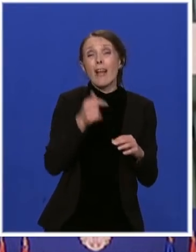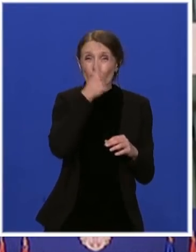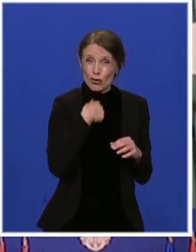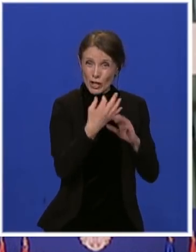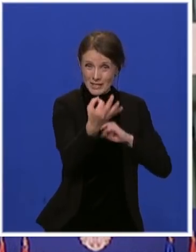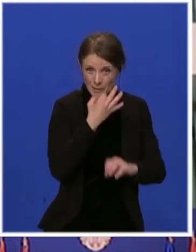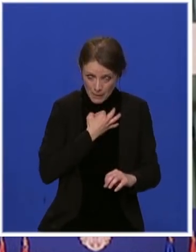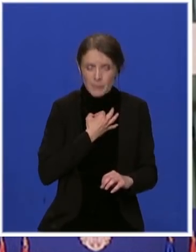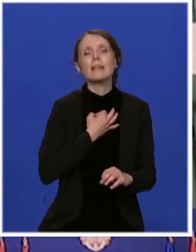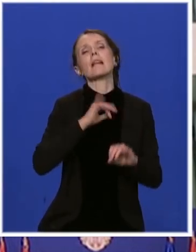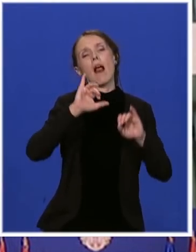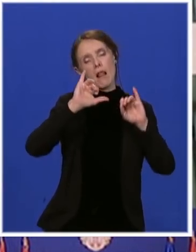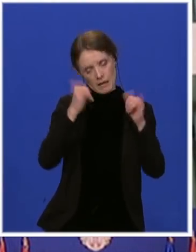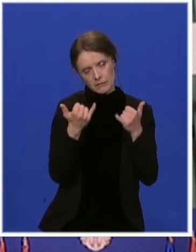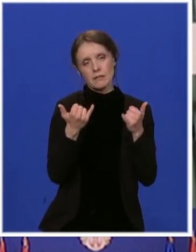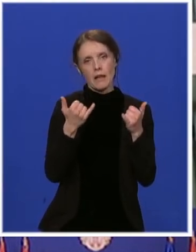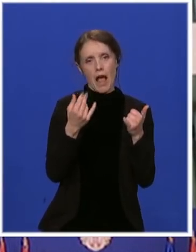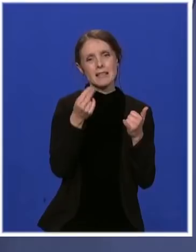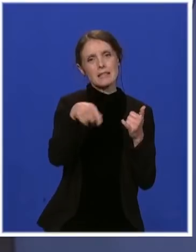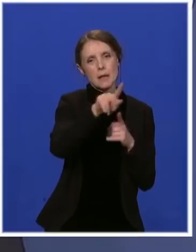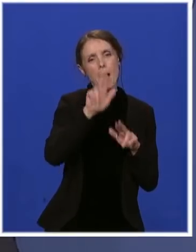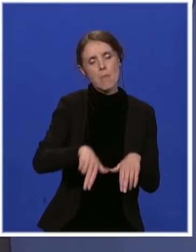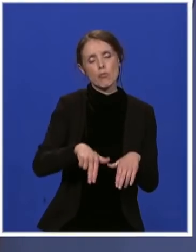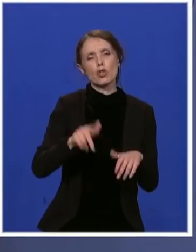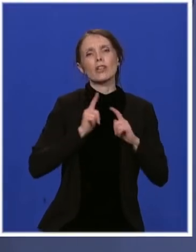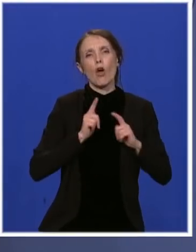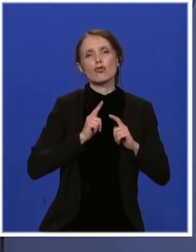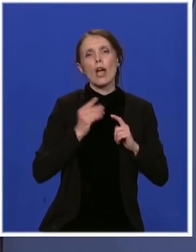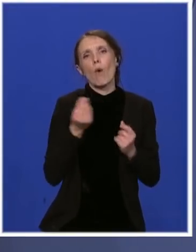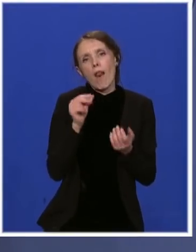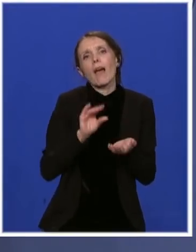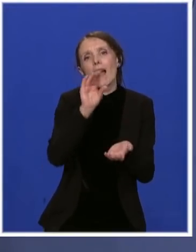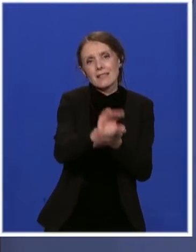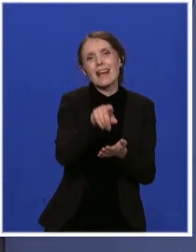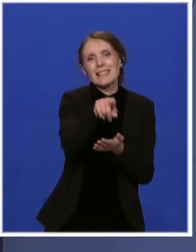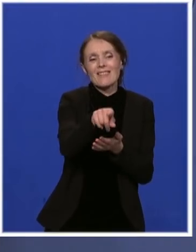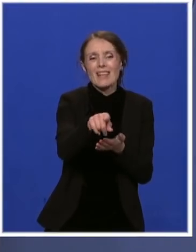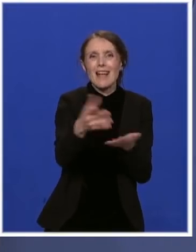pomoć ovog plana za oporavak. Što se tiče drugog pitanja